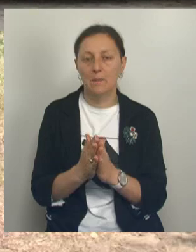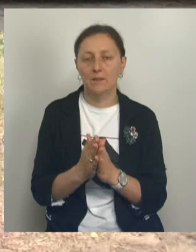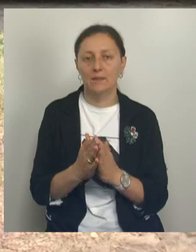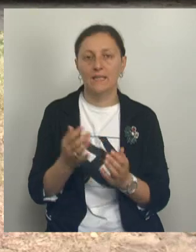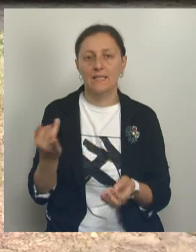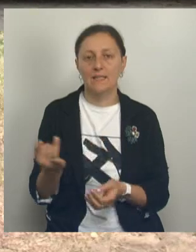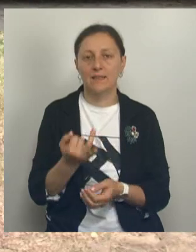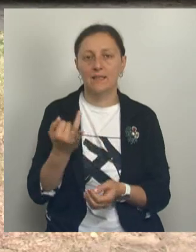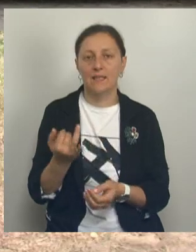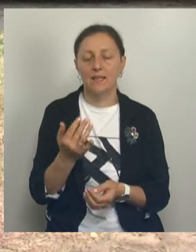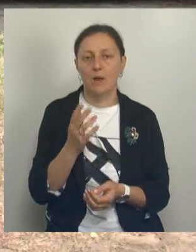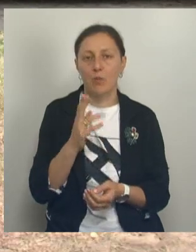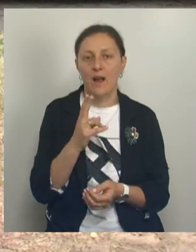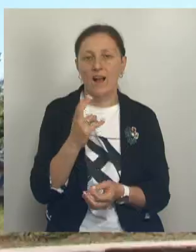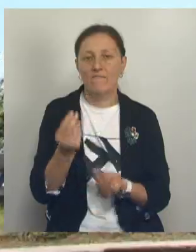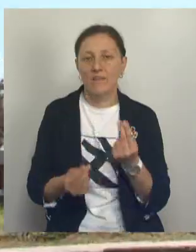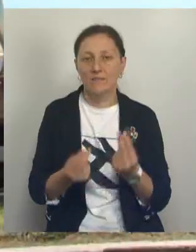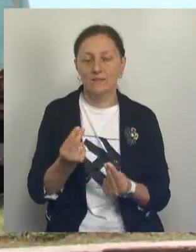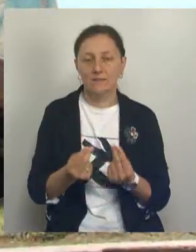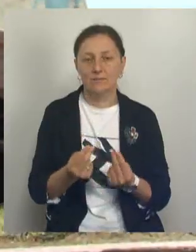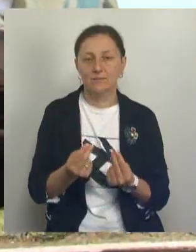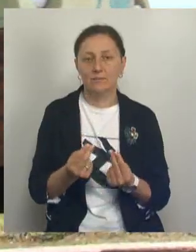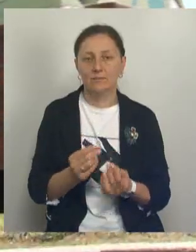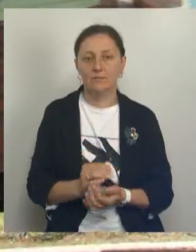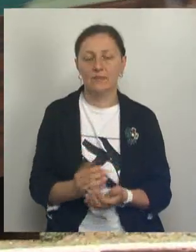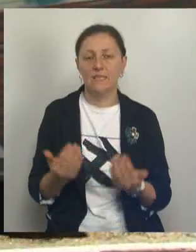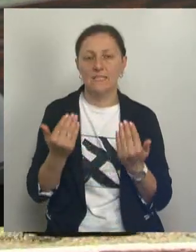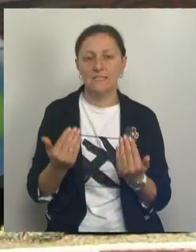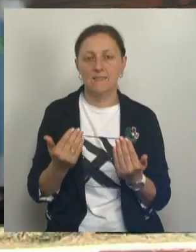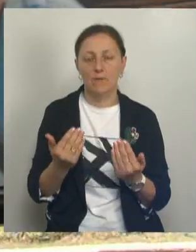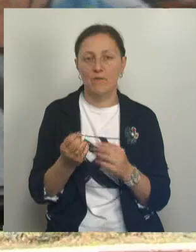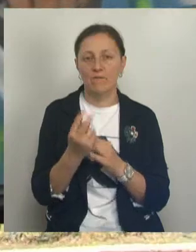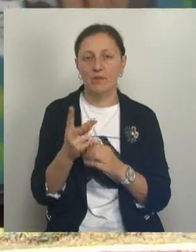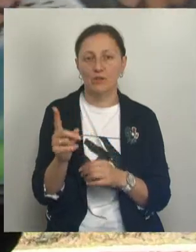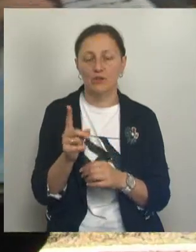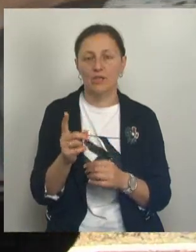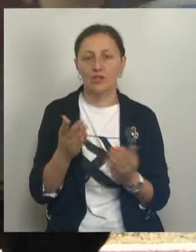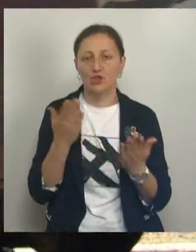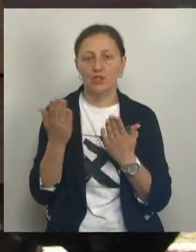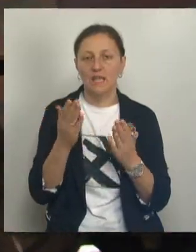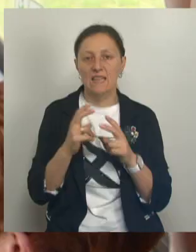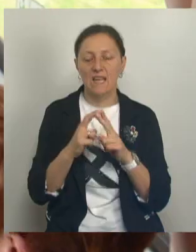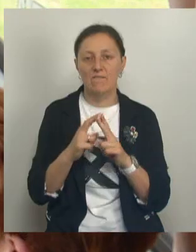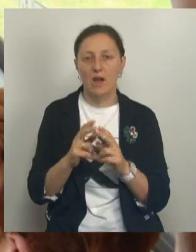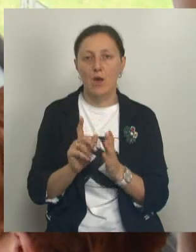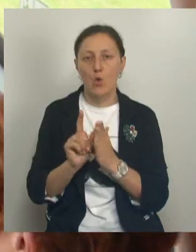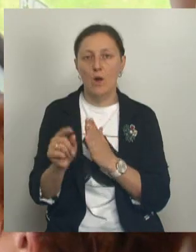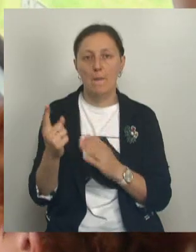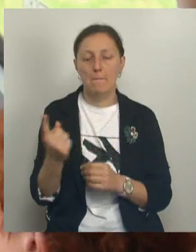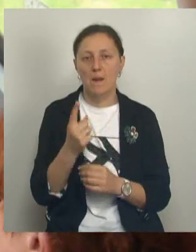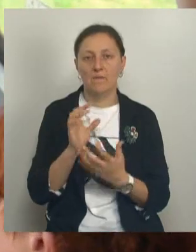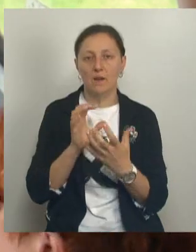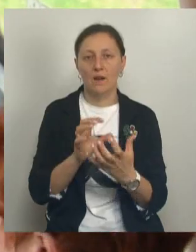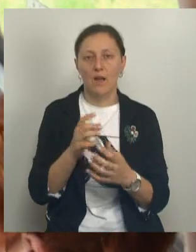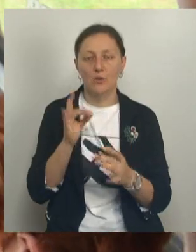Интересные какие-то квесты будем стараться проводить. Сегодня в полдень «Читай трамвай» отправился в первый рейс. Под уютный